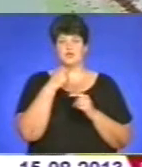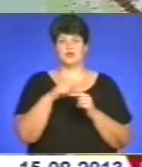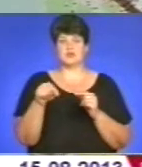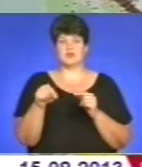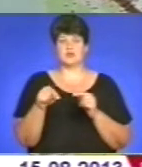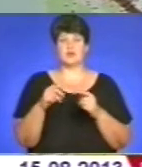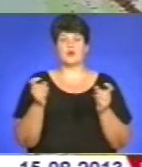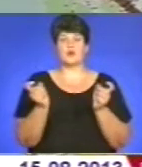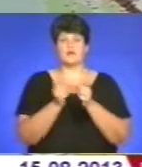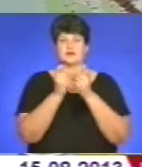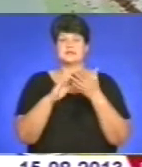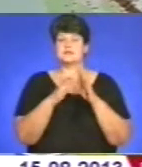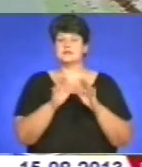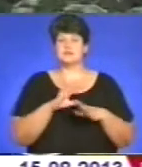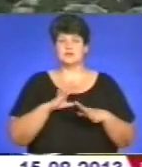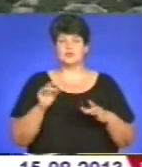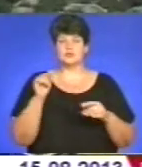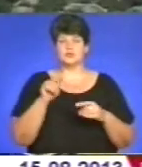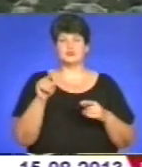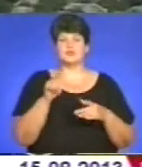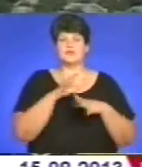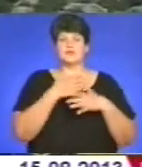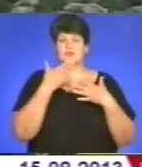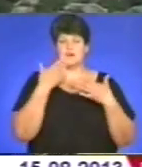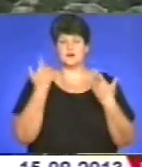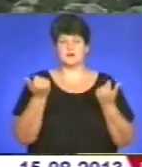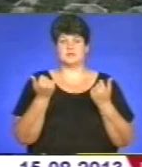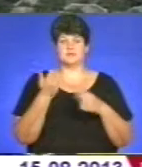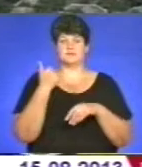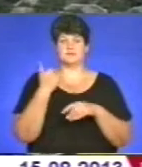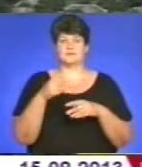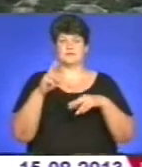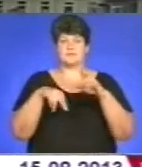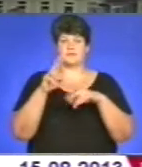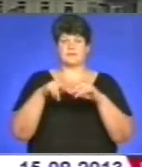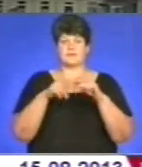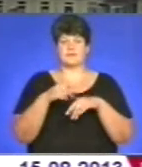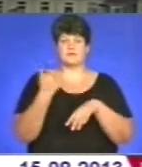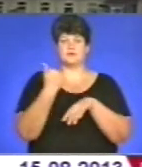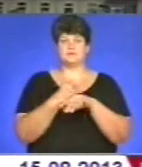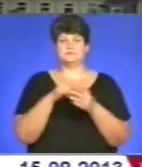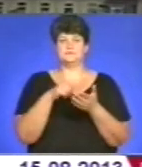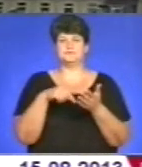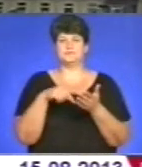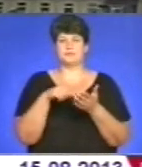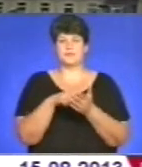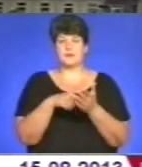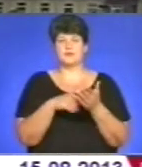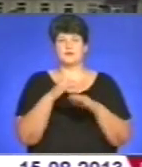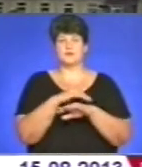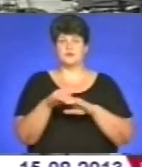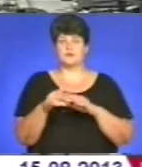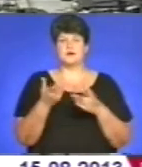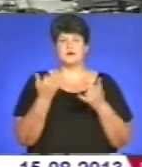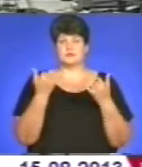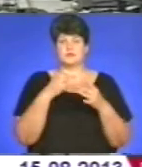Конфліктних ситуацій не було тому, що не було стихійної забудови вздовж головних вулиць міста. Зараз громада Тернополя обговорює план зонування